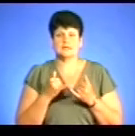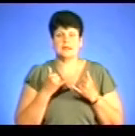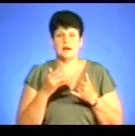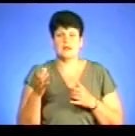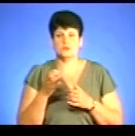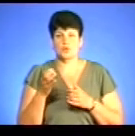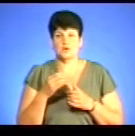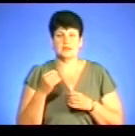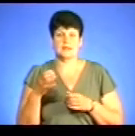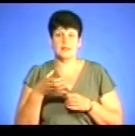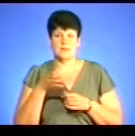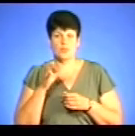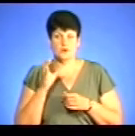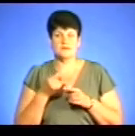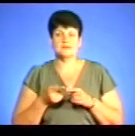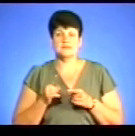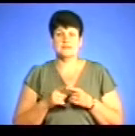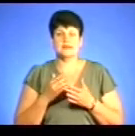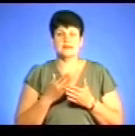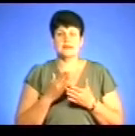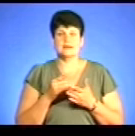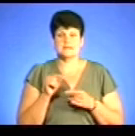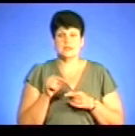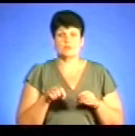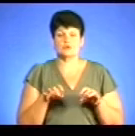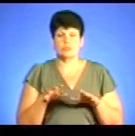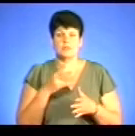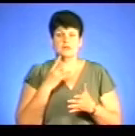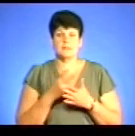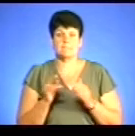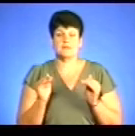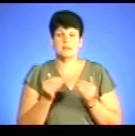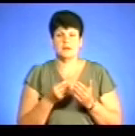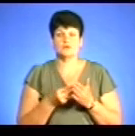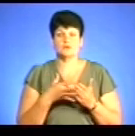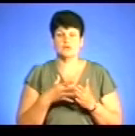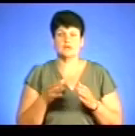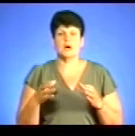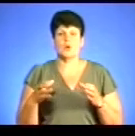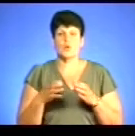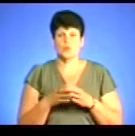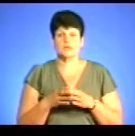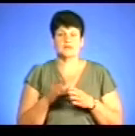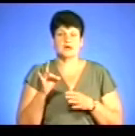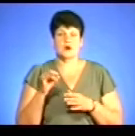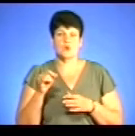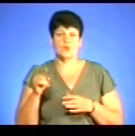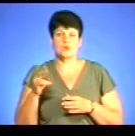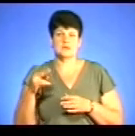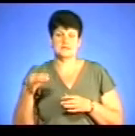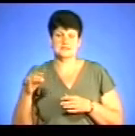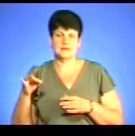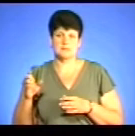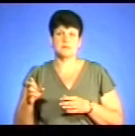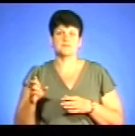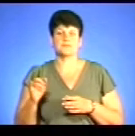напої. цією постановою передбачено мінімальну ціну як на гурт, так і на розвитку. скажімо, так, як ви